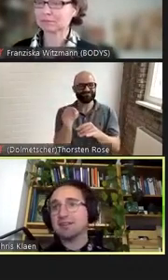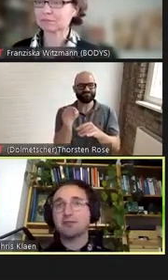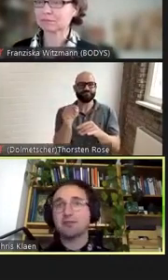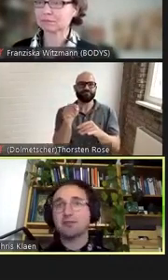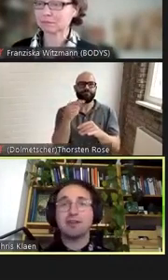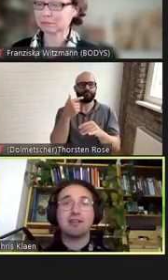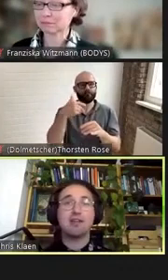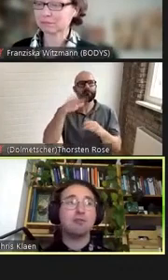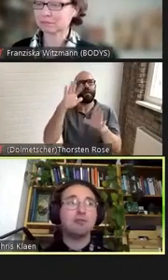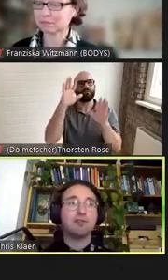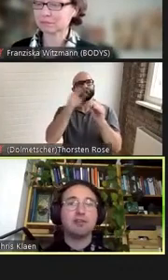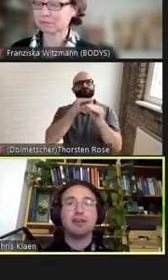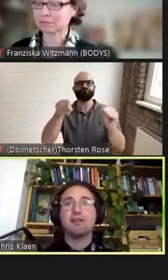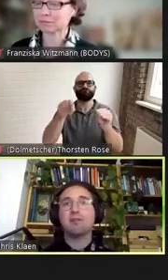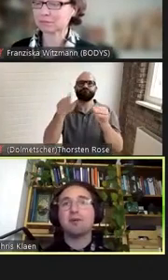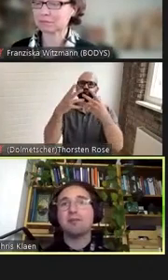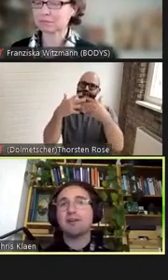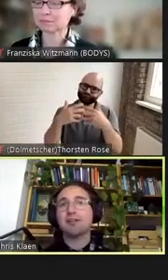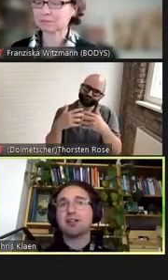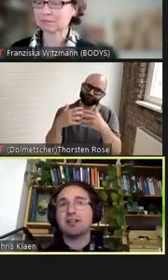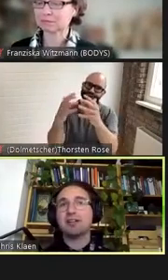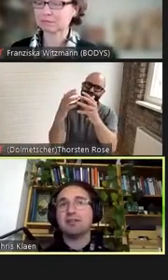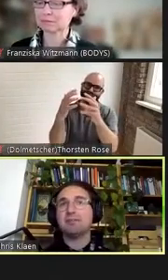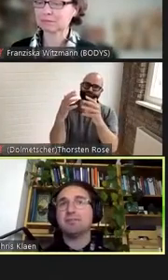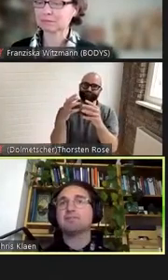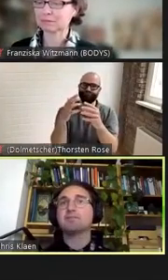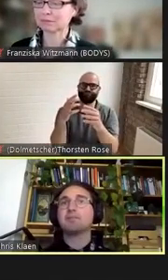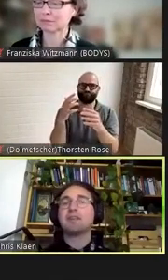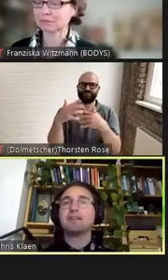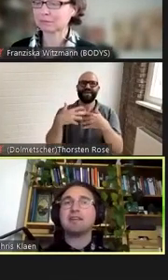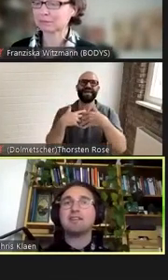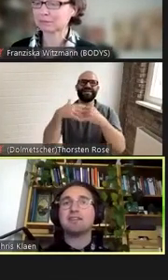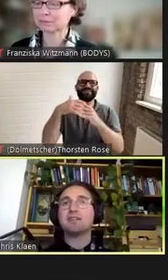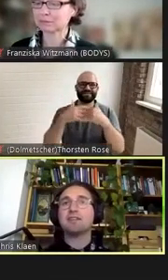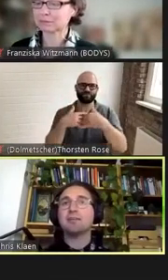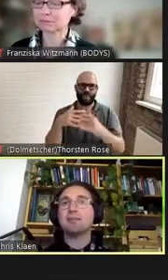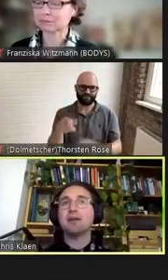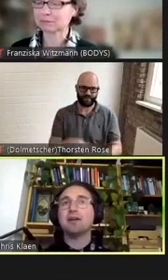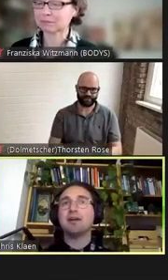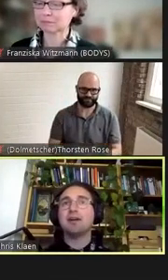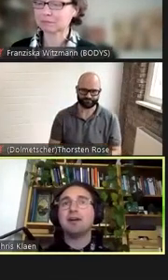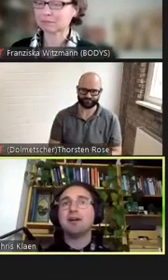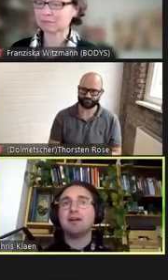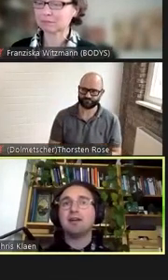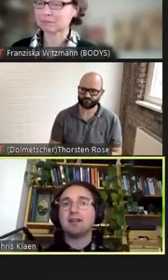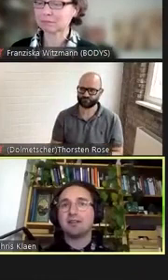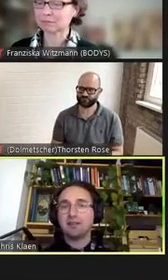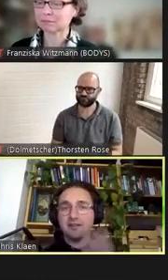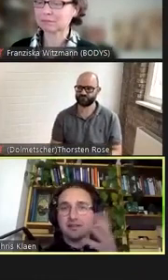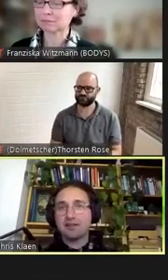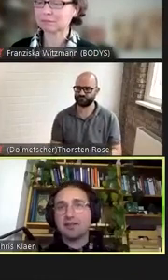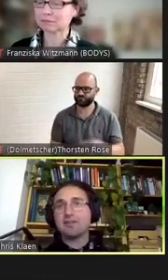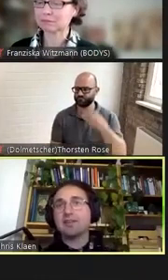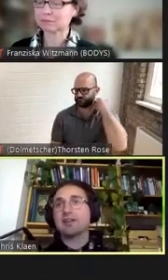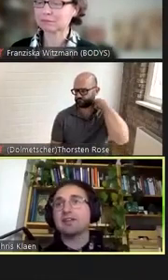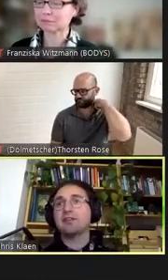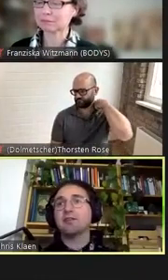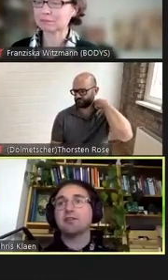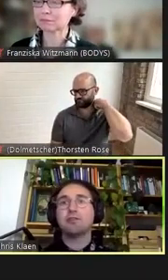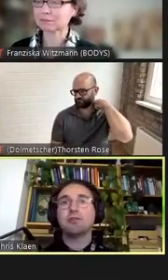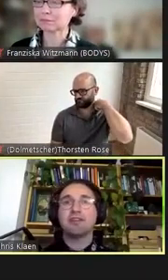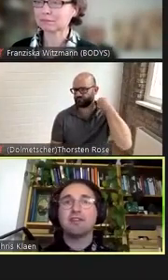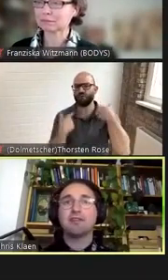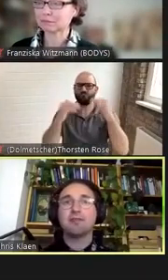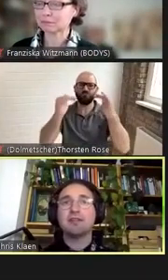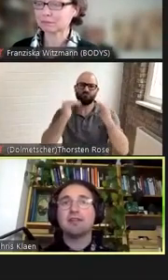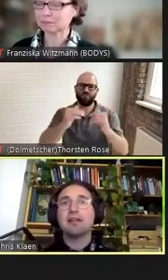intersektioneller Analyse verstanden da ist es im ich jetzt einfach direkt in